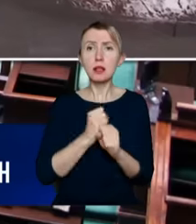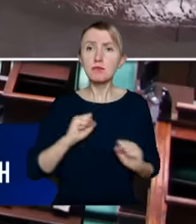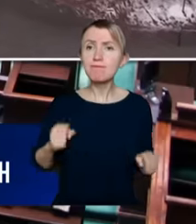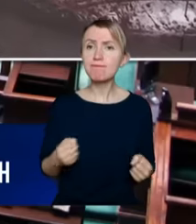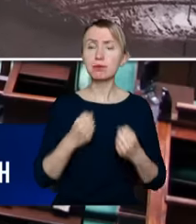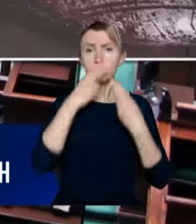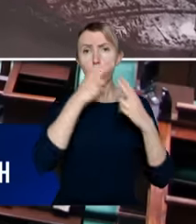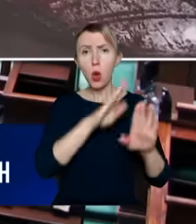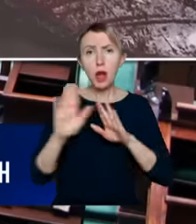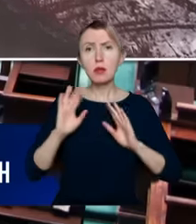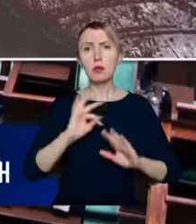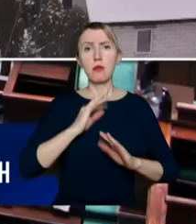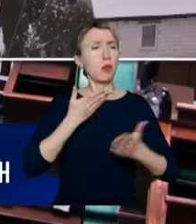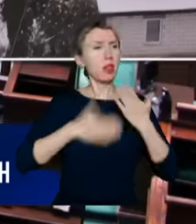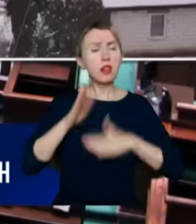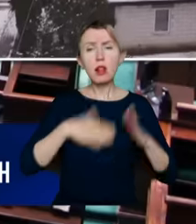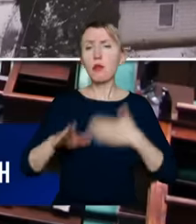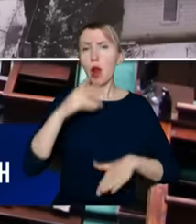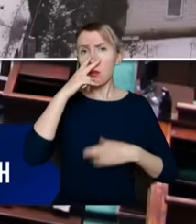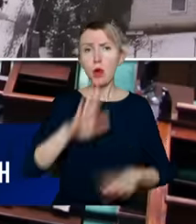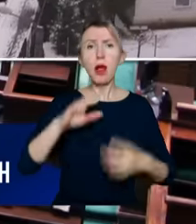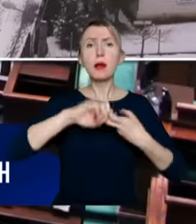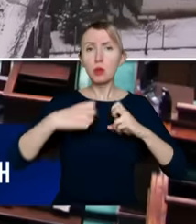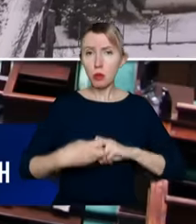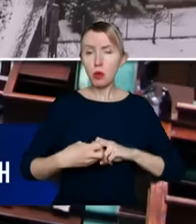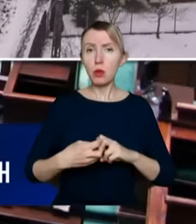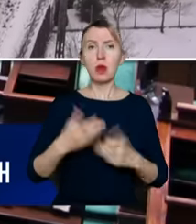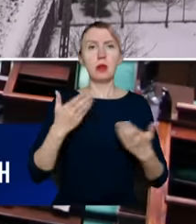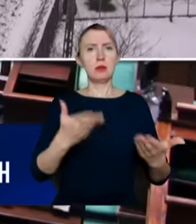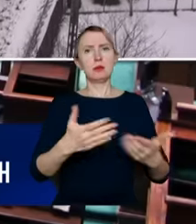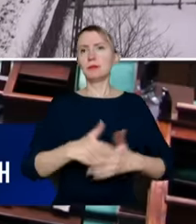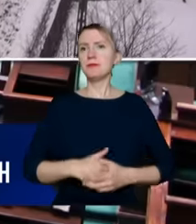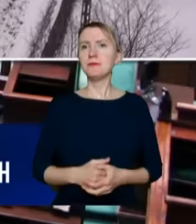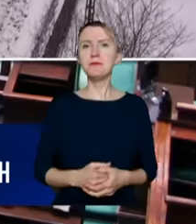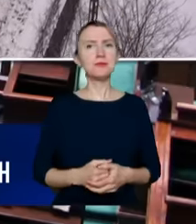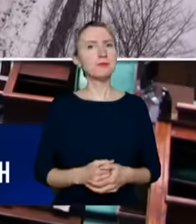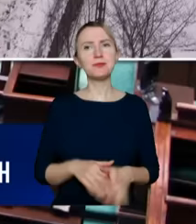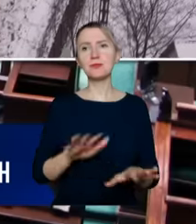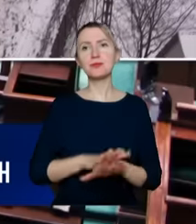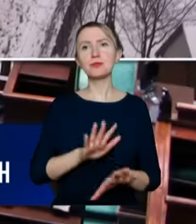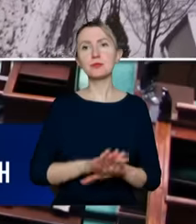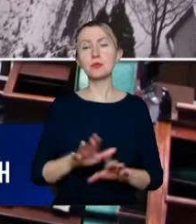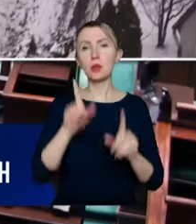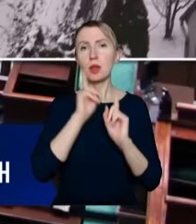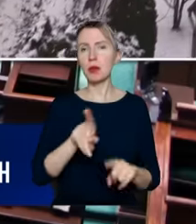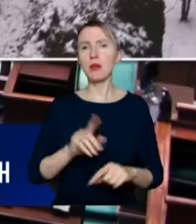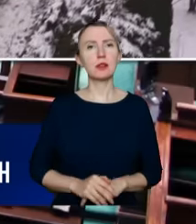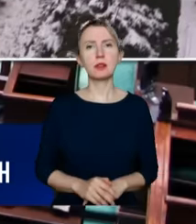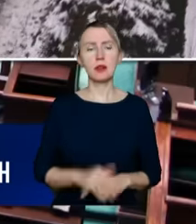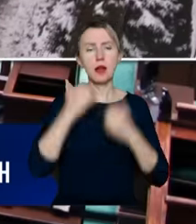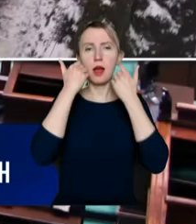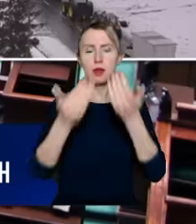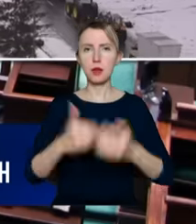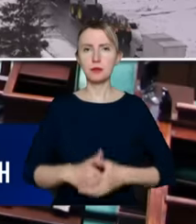pokazuje swoje niezadowolenie, pokazuje w czym jest problem, a tu takie takie potraktowanie, to jest naprawdę rzecz haniebna.